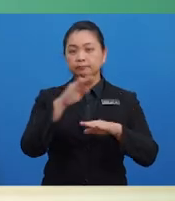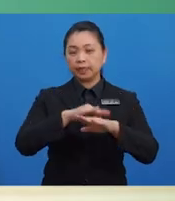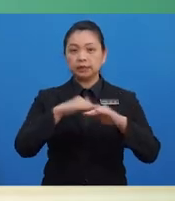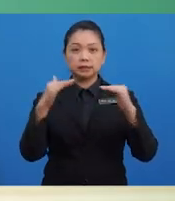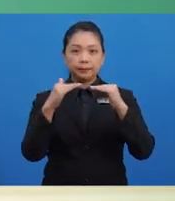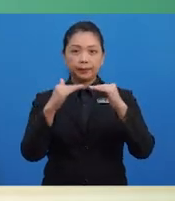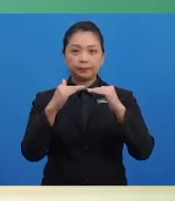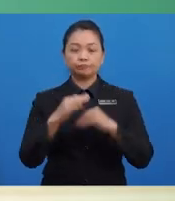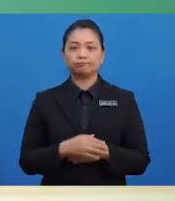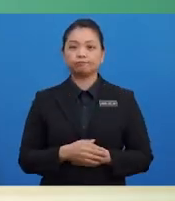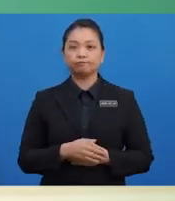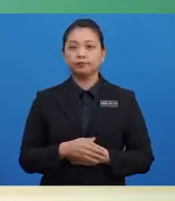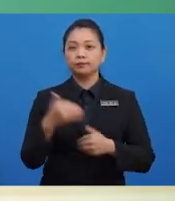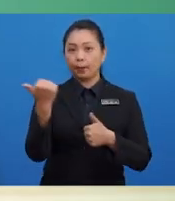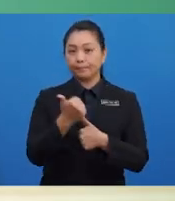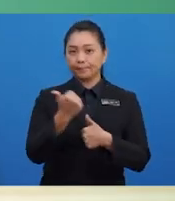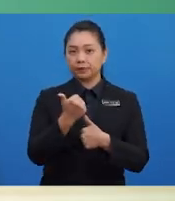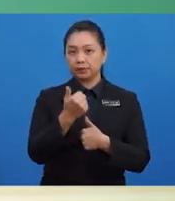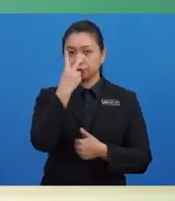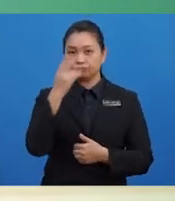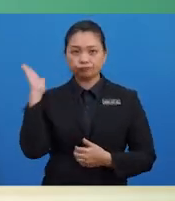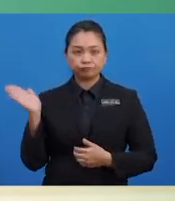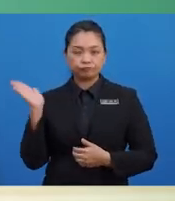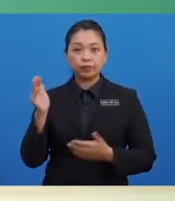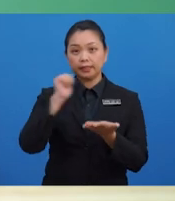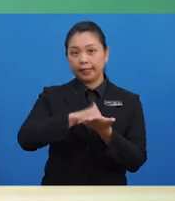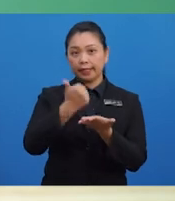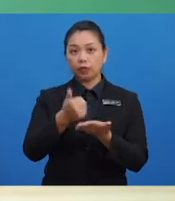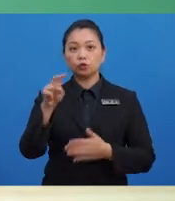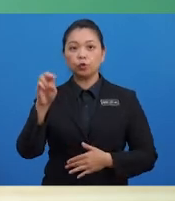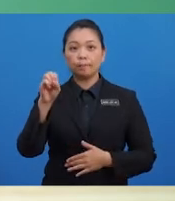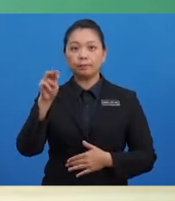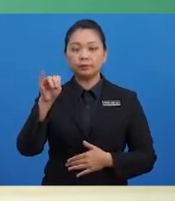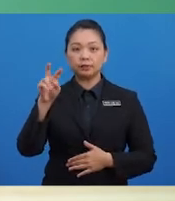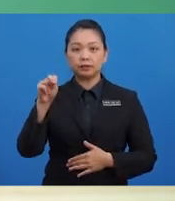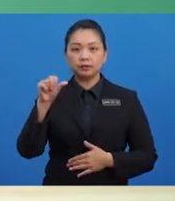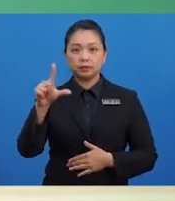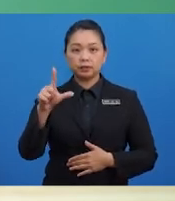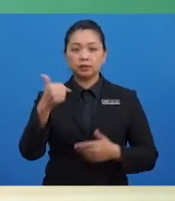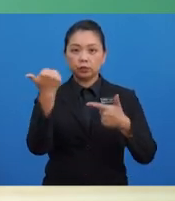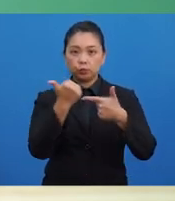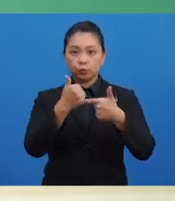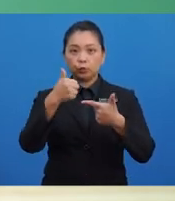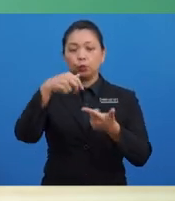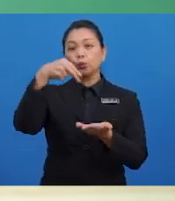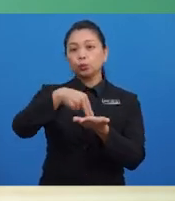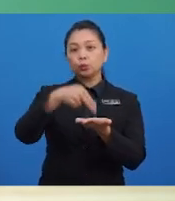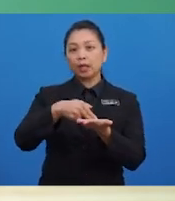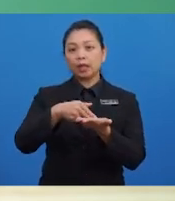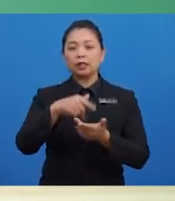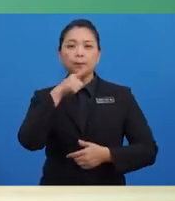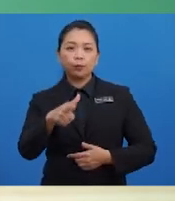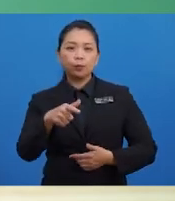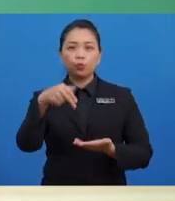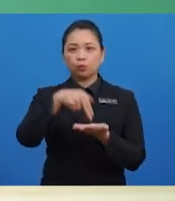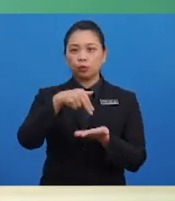iaitu Pertama, akaun nominal. Kedua, hutang lapuk, hutang lapuk terpulih